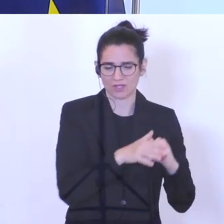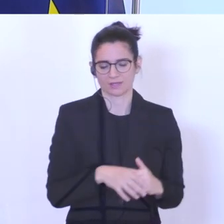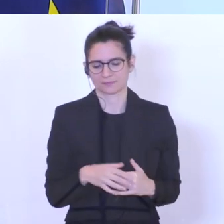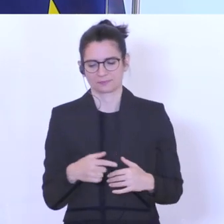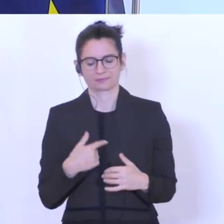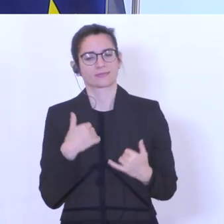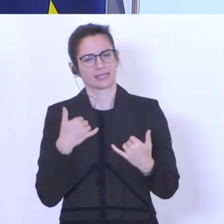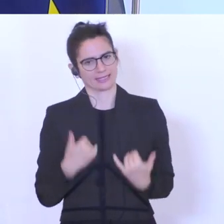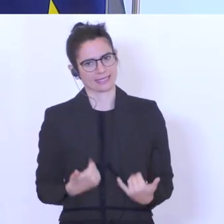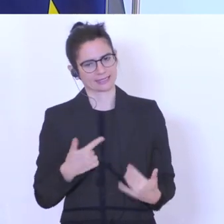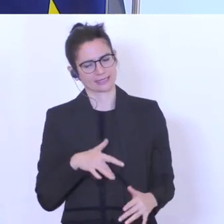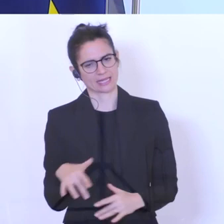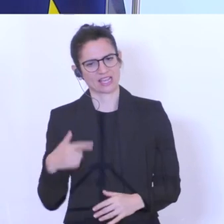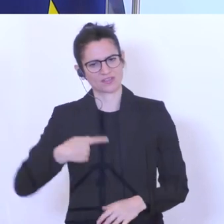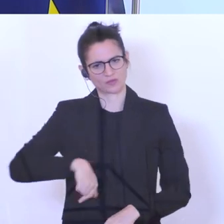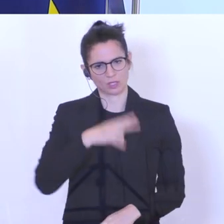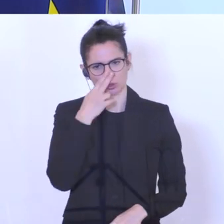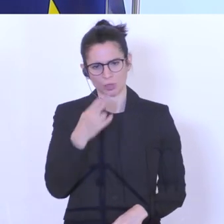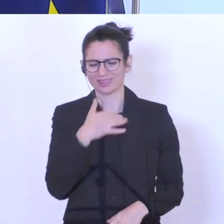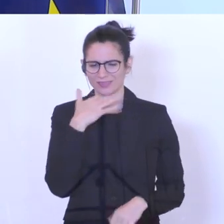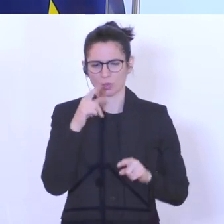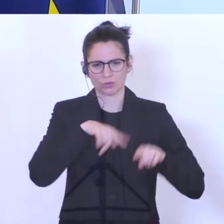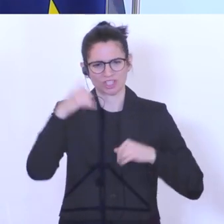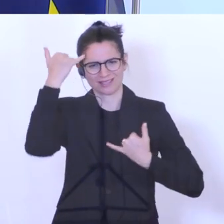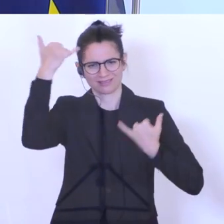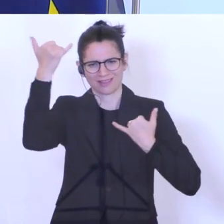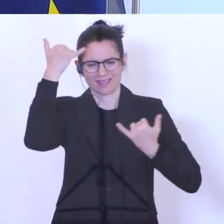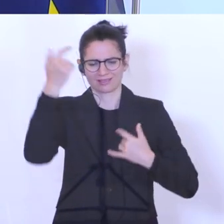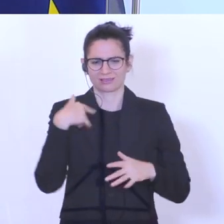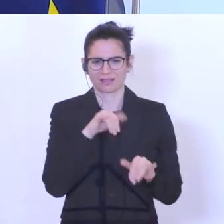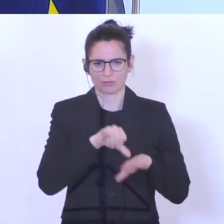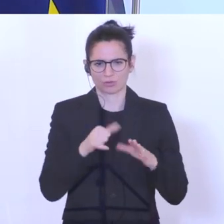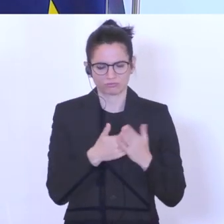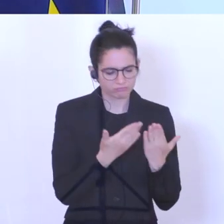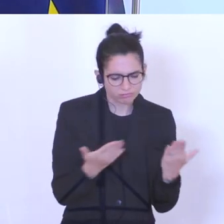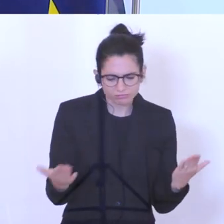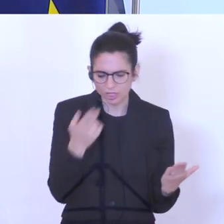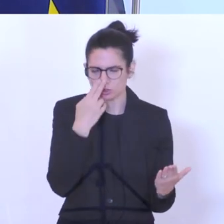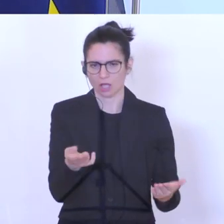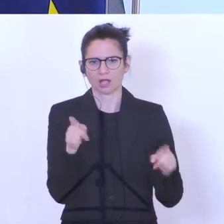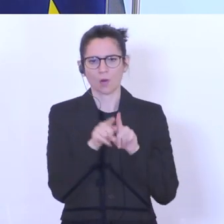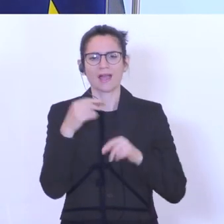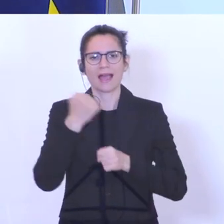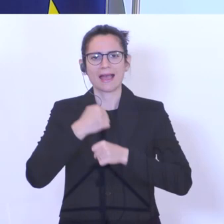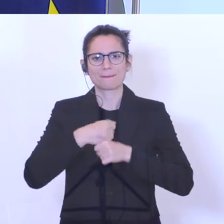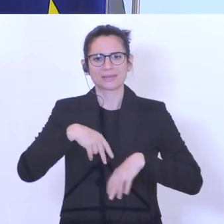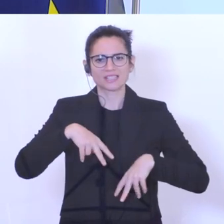schauen diese sehr genau und ganz genau an. Wir arbeiten auch an unterschiedlichen weiteren Instrumenten wie Arbeitsstiftungen oder